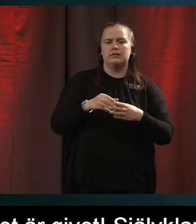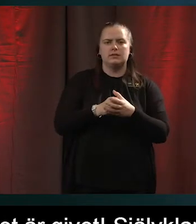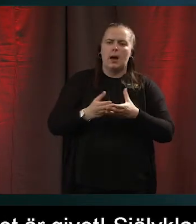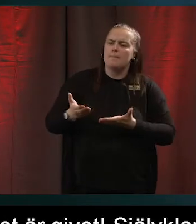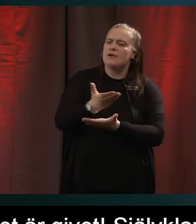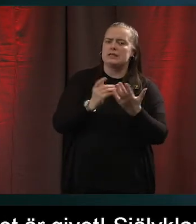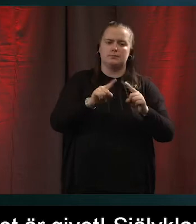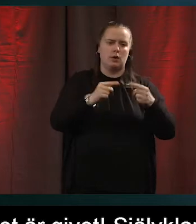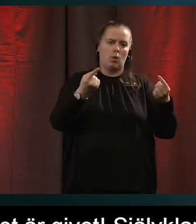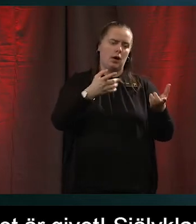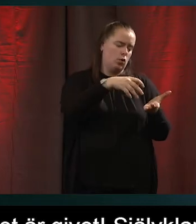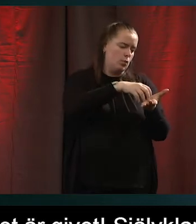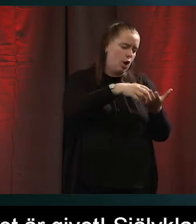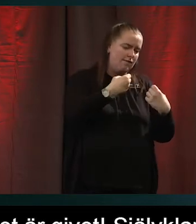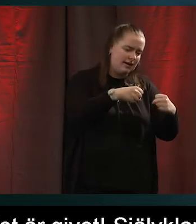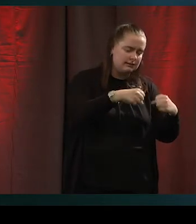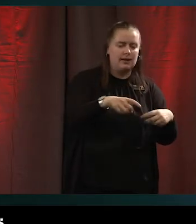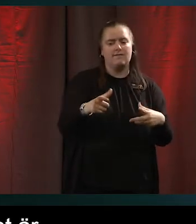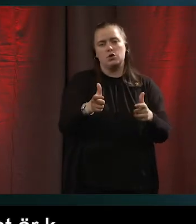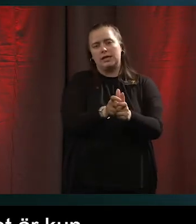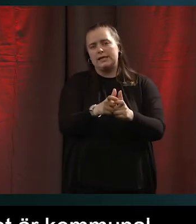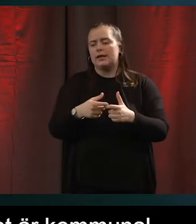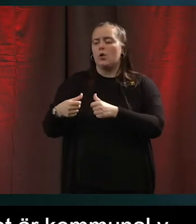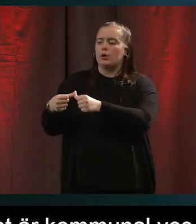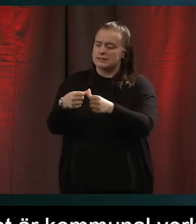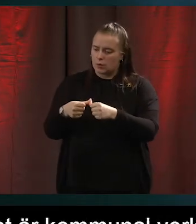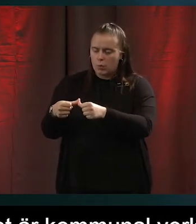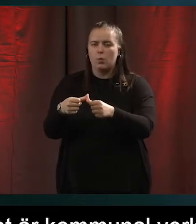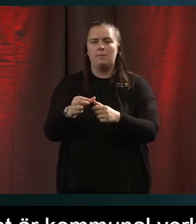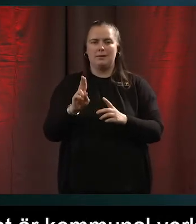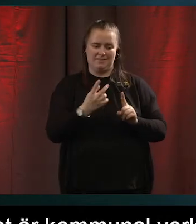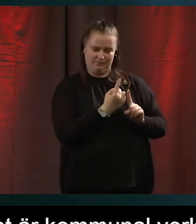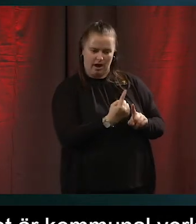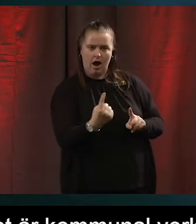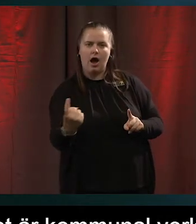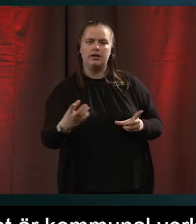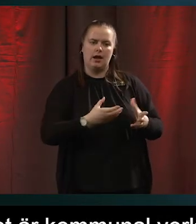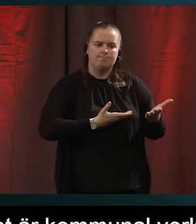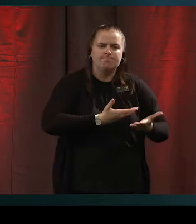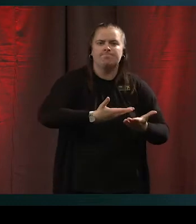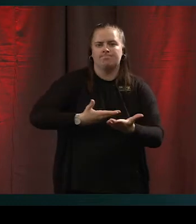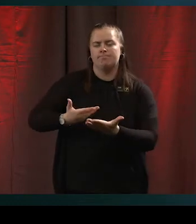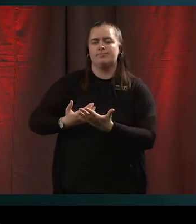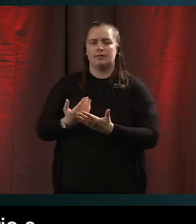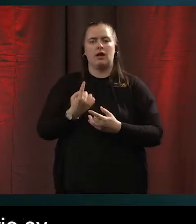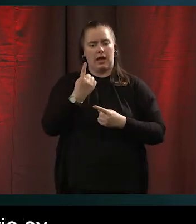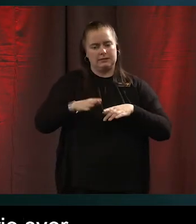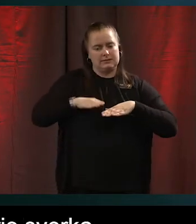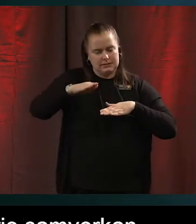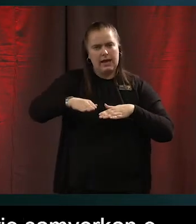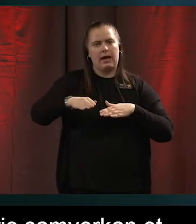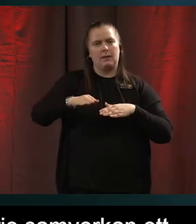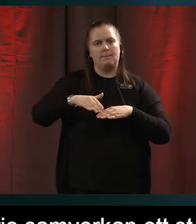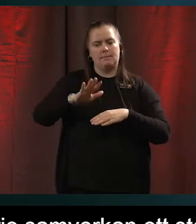är kommunal verksamhet, föreningar, organisationer så är varje samverkan ett steg framåt att komma närmare